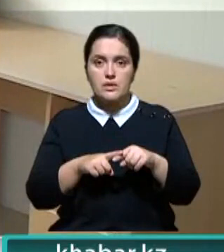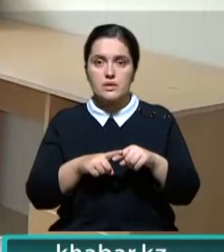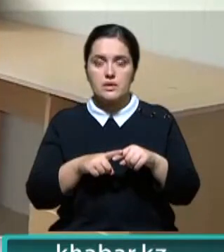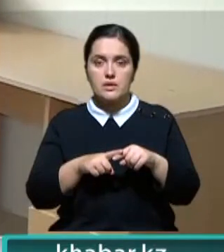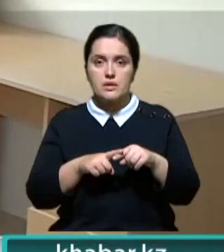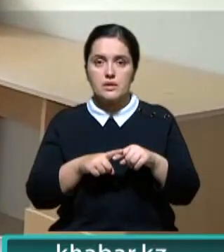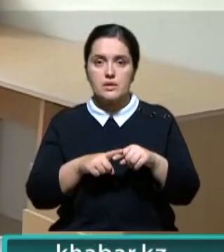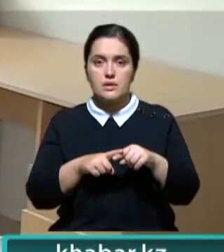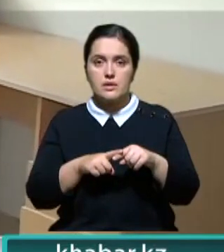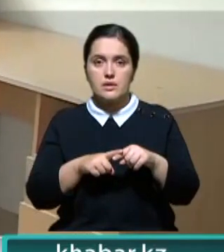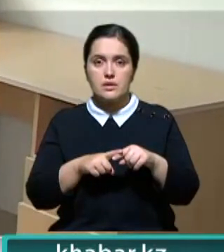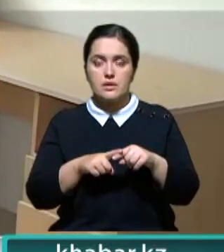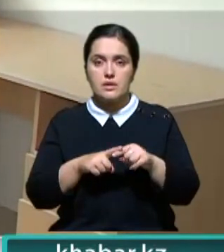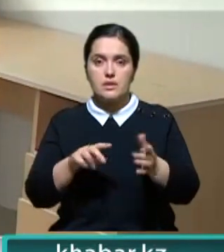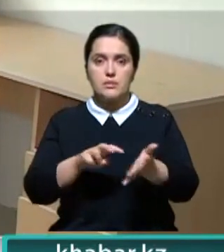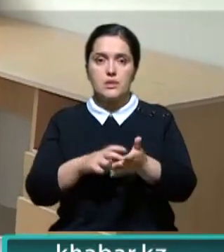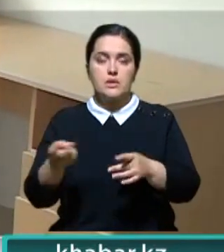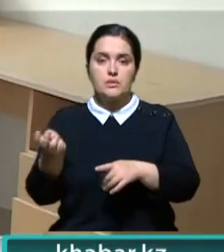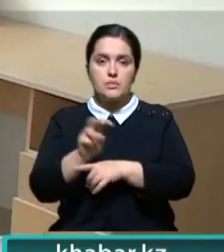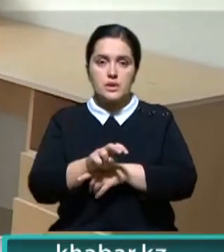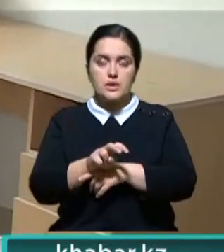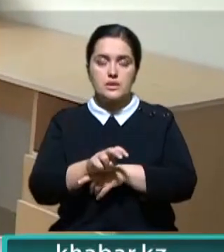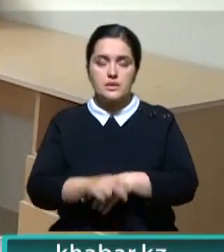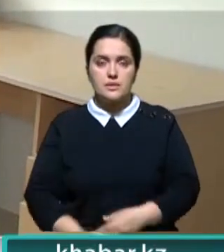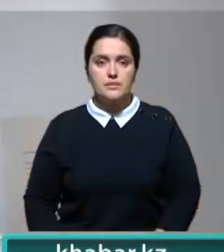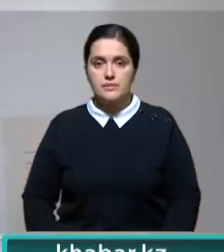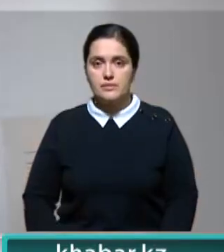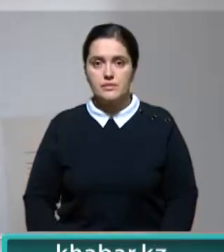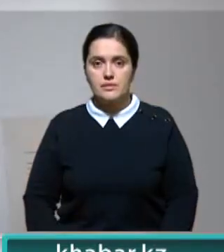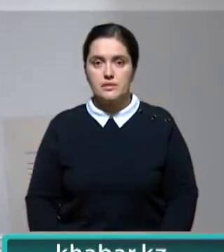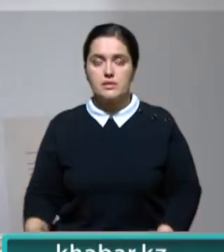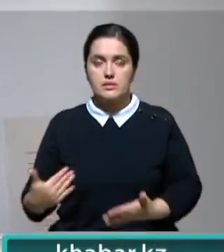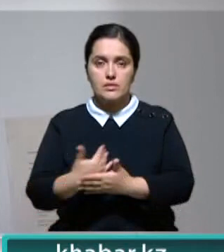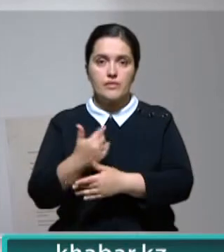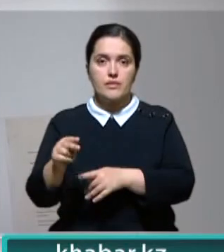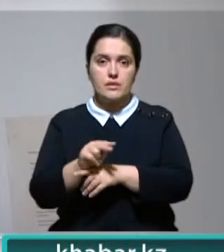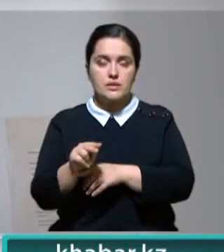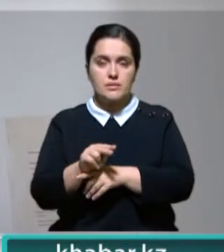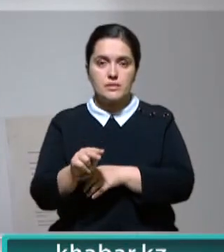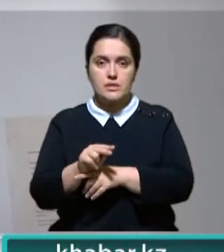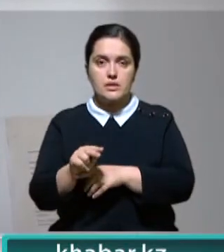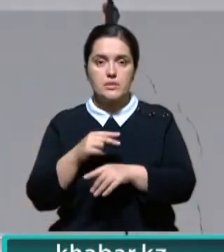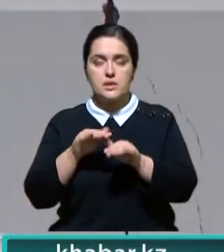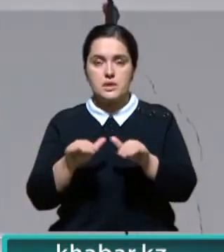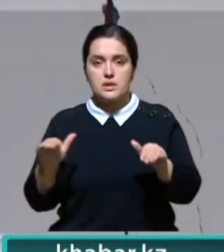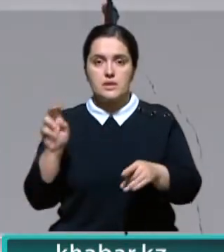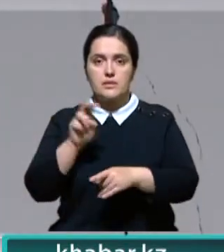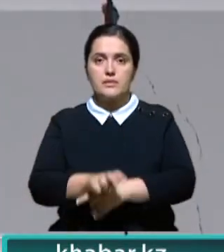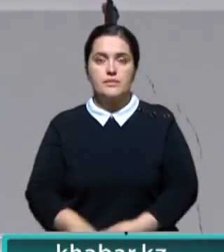лишний раз сюда боимся приходить. Разве только если совсем прижмет. Пусть снова ремонтируют. Мы же сюда с детьми приходим.